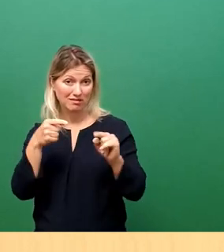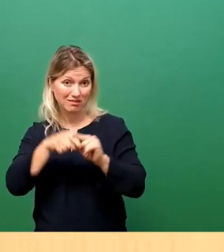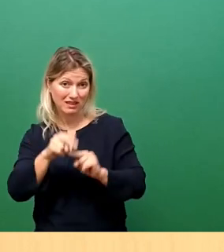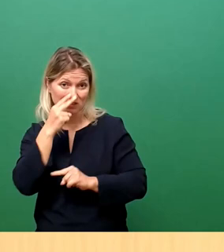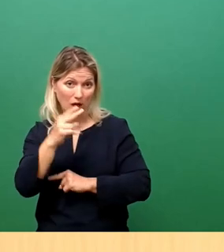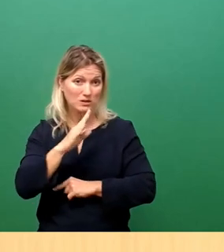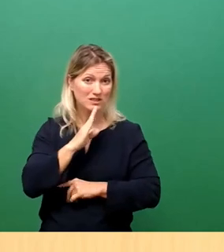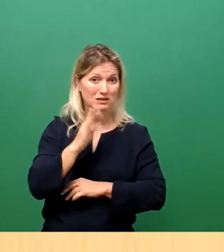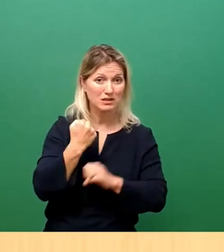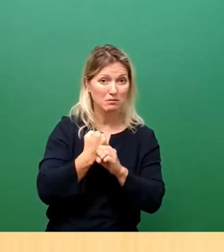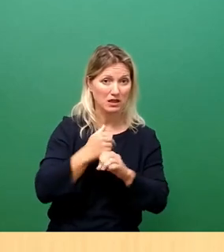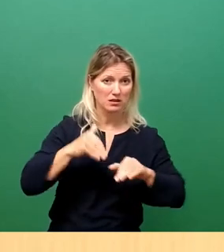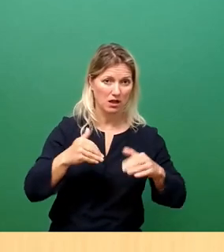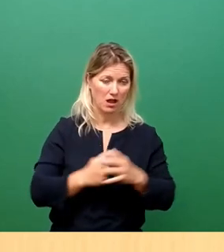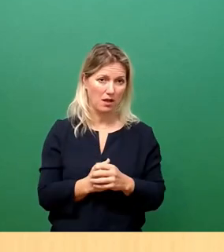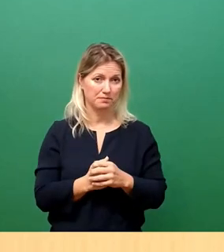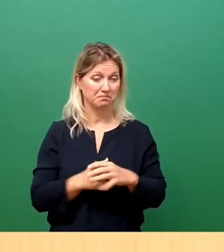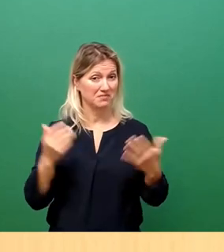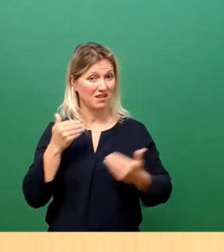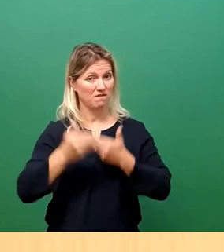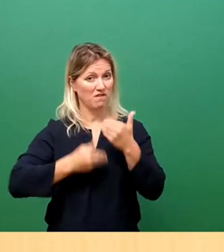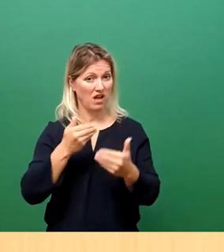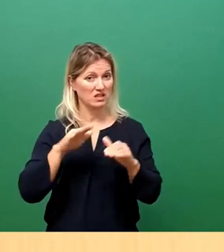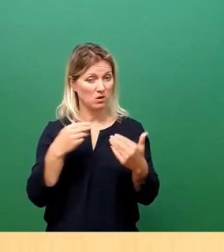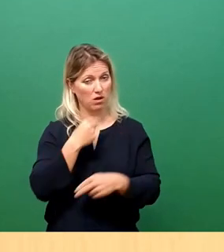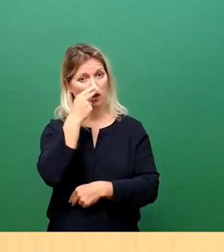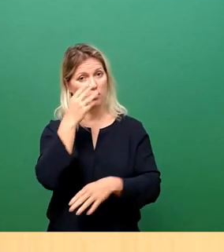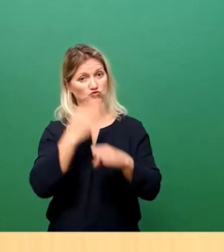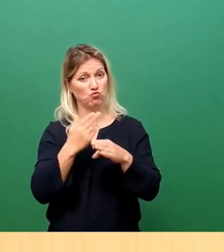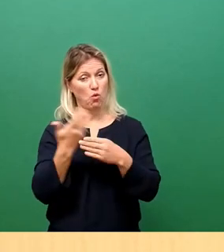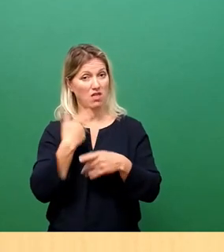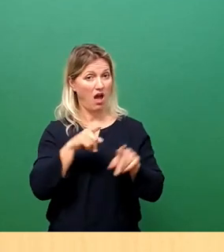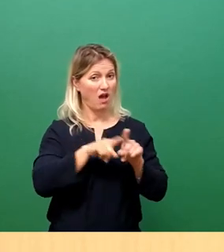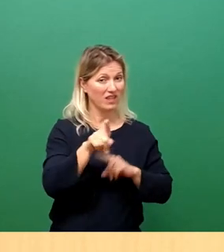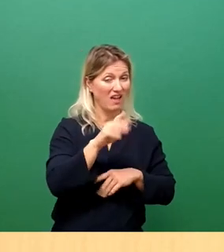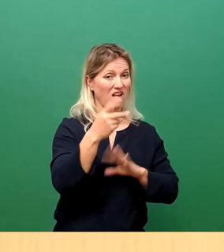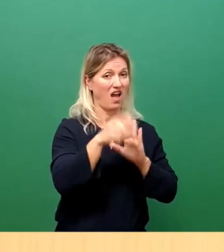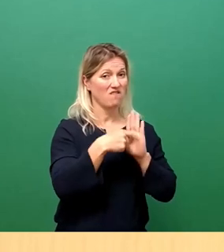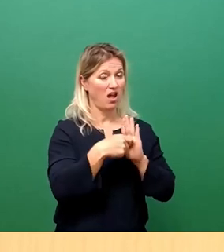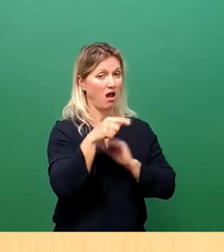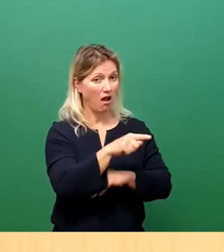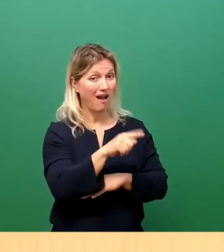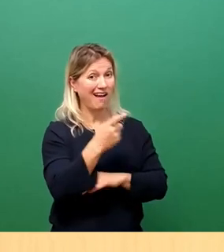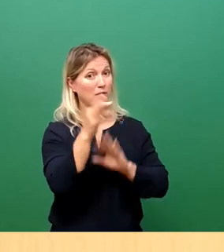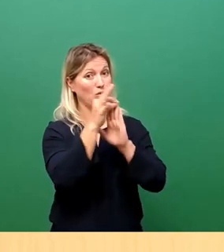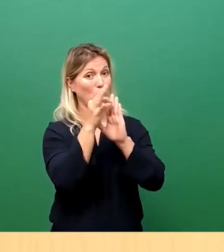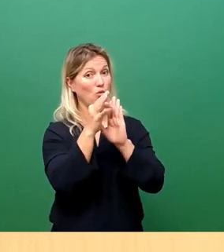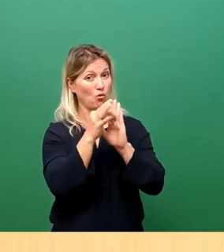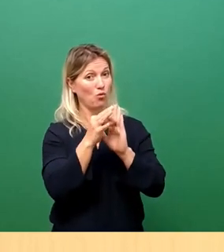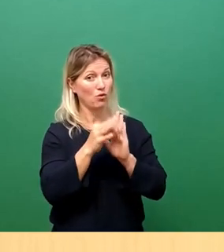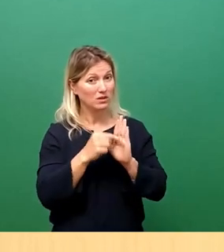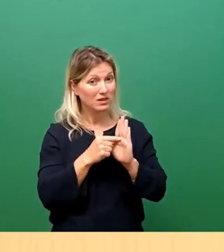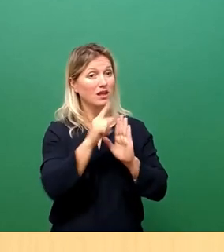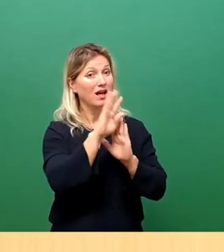Das beschriebene Verfahren zeigt, dass sich die von AfD und Freien Wählern als Schwerpunkte der Debatte gesetzten Punkte an sich erübrigt haben.